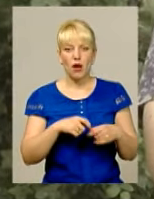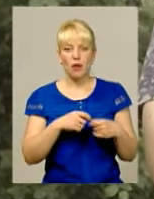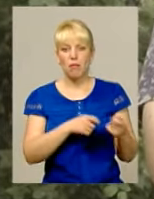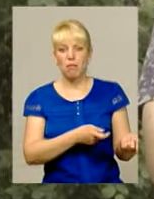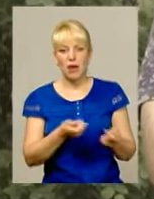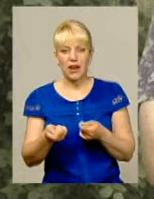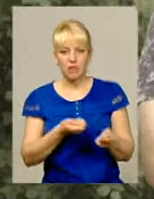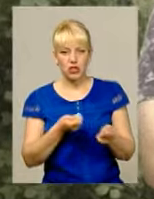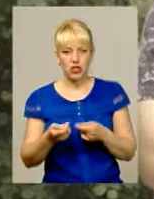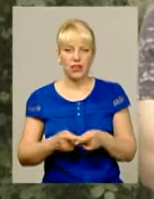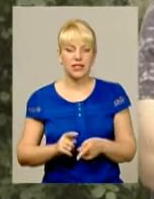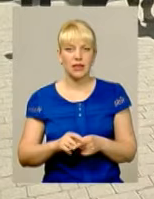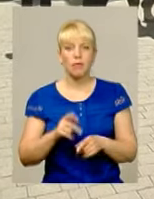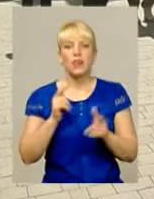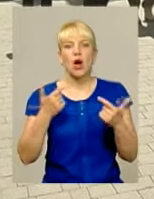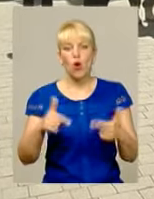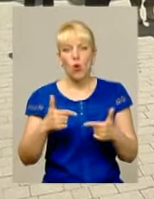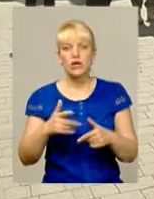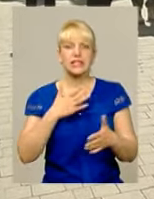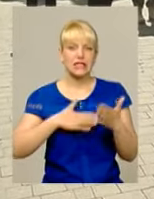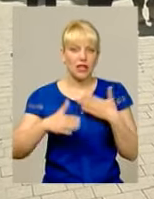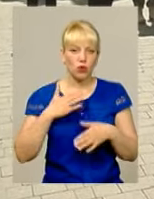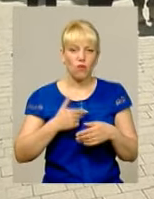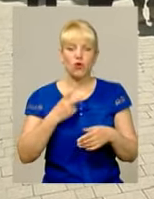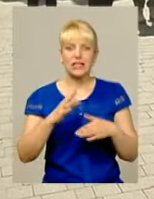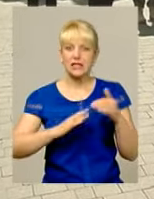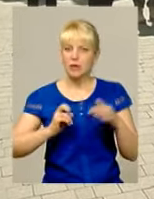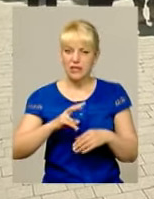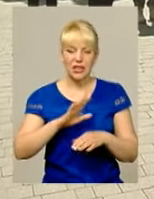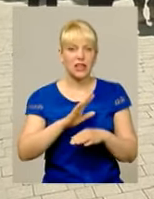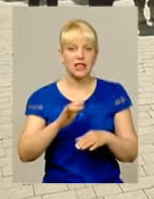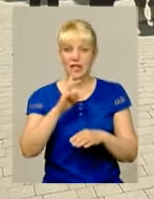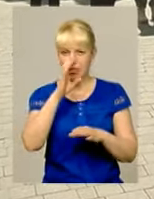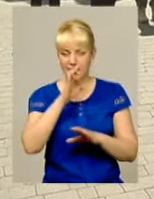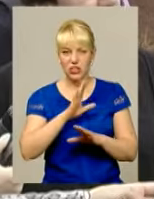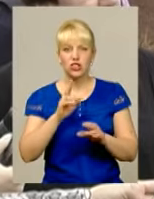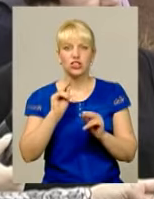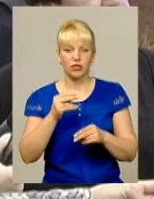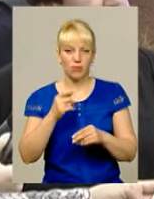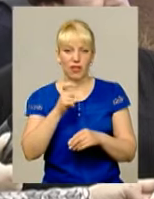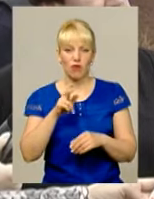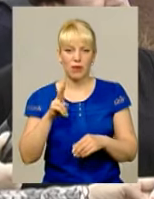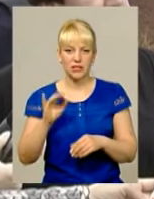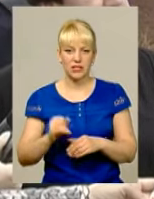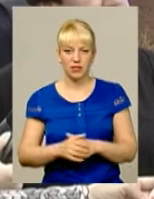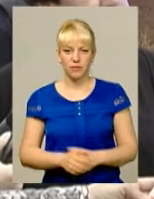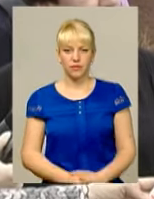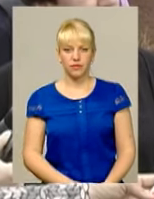закордону побаченим задоволені Кажуть і спеціалісти, і устаткування тут не гірші від європейського Тут